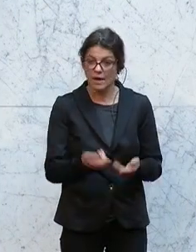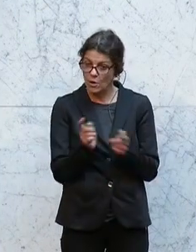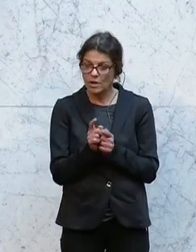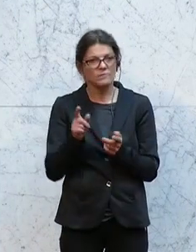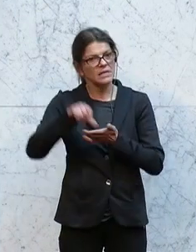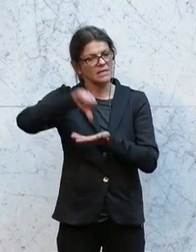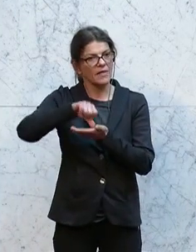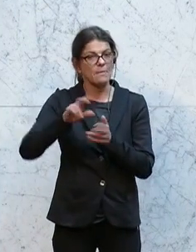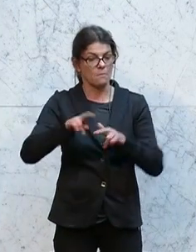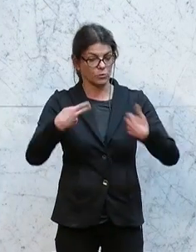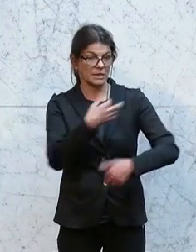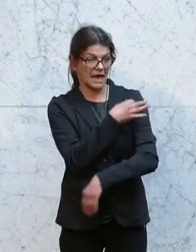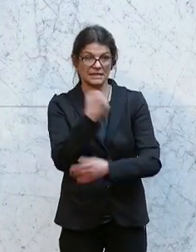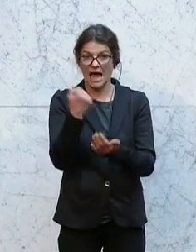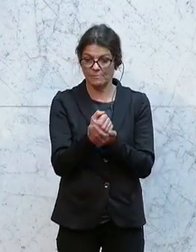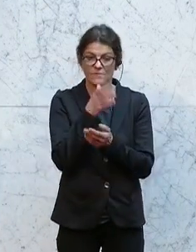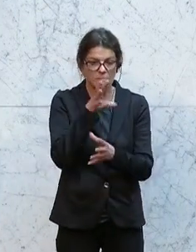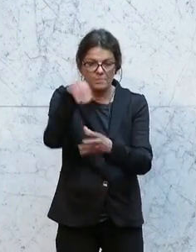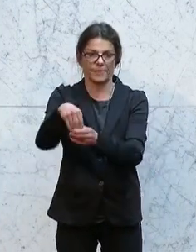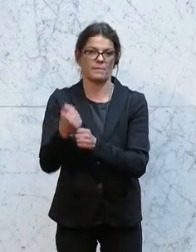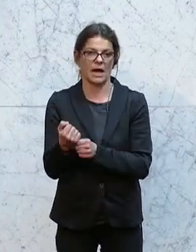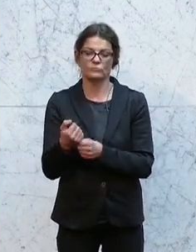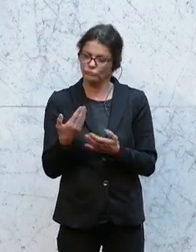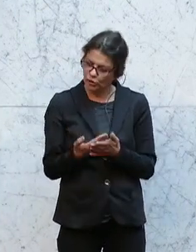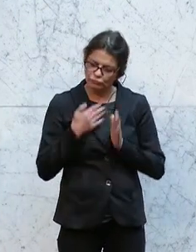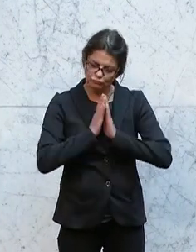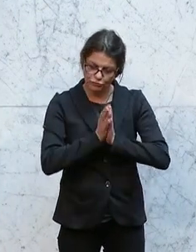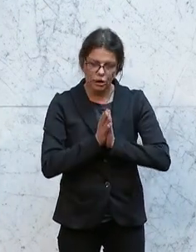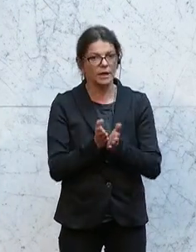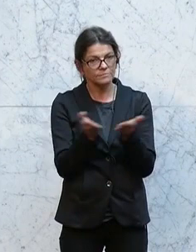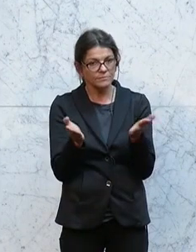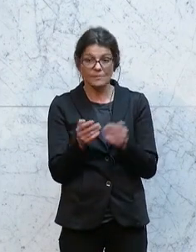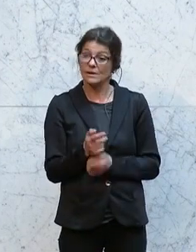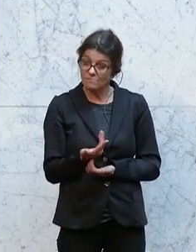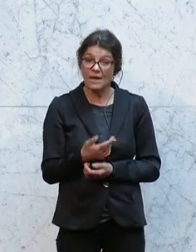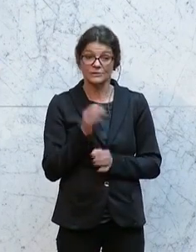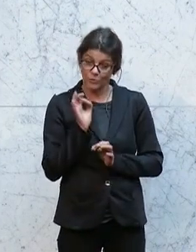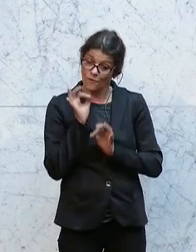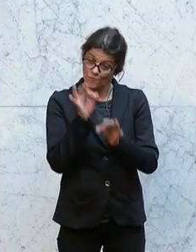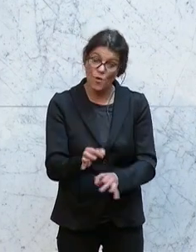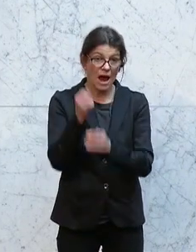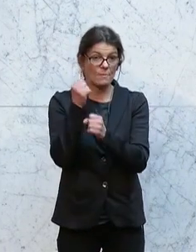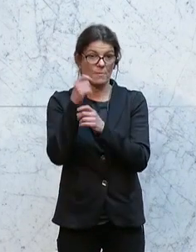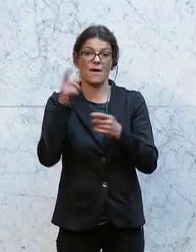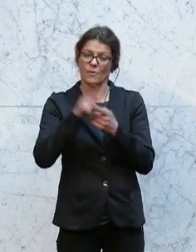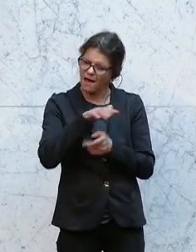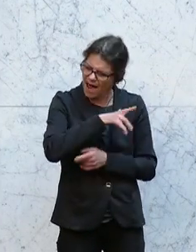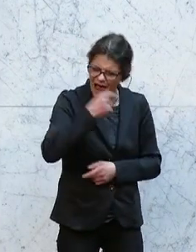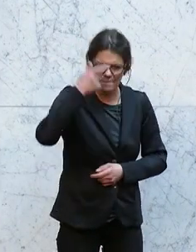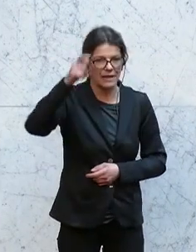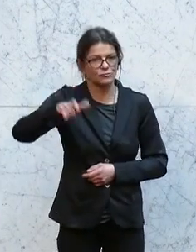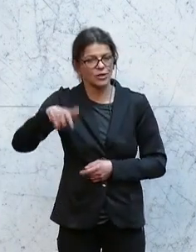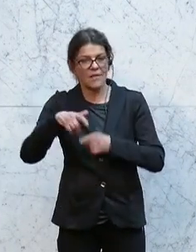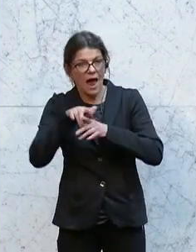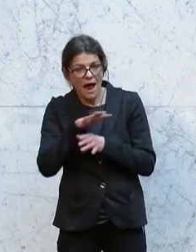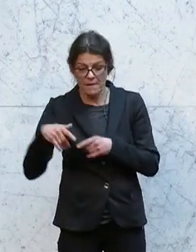zentral beim Bundeskanzleramt eingeführt. In diesem Sinne ersuche ich Sie im Interesse der Republik und aller Menschen, aller Generationen, dass Sie